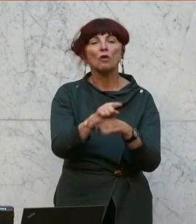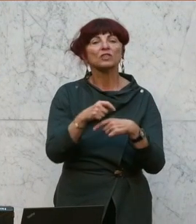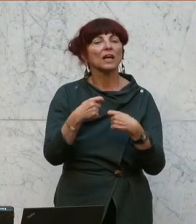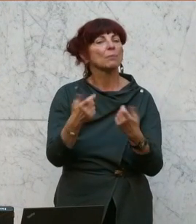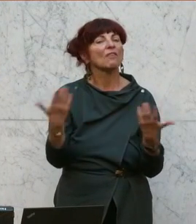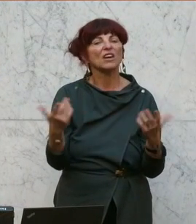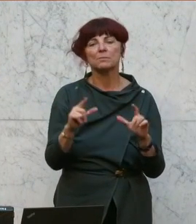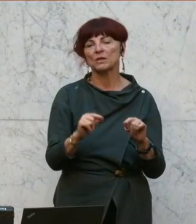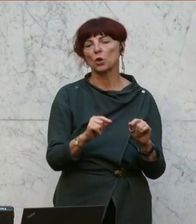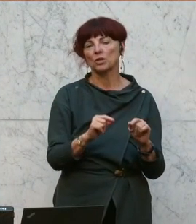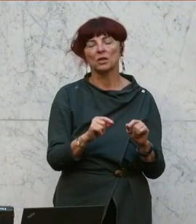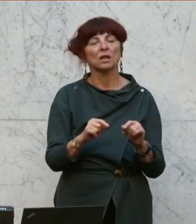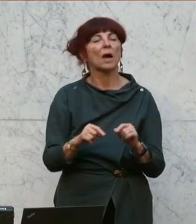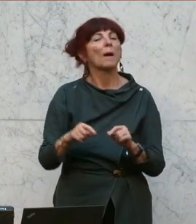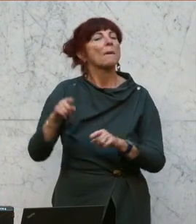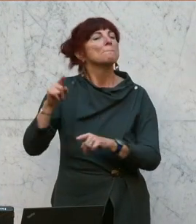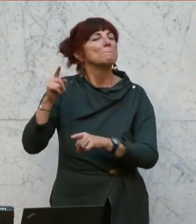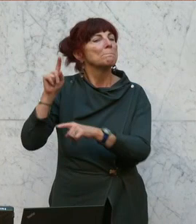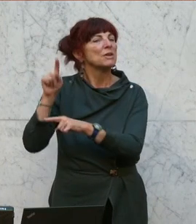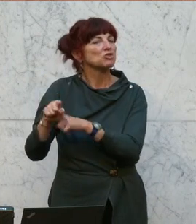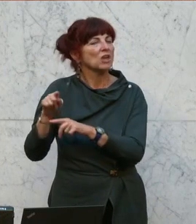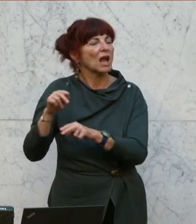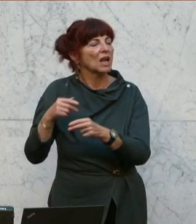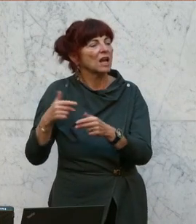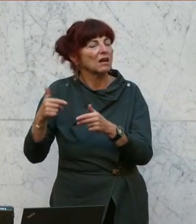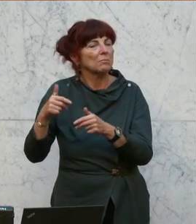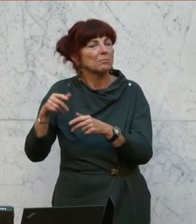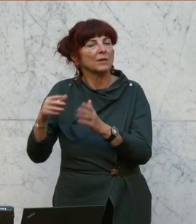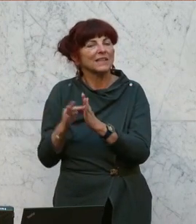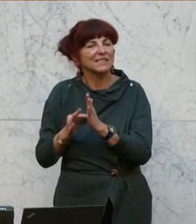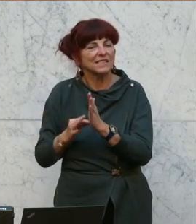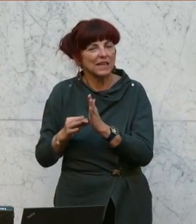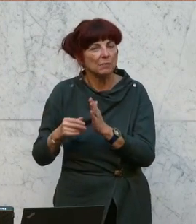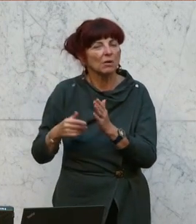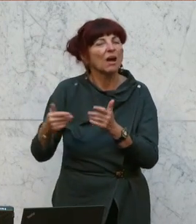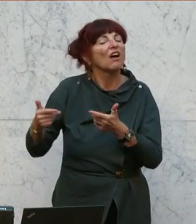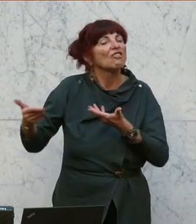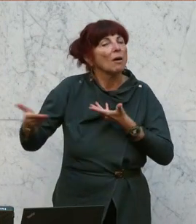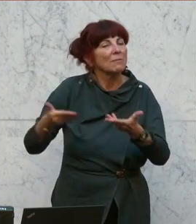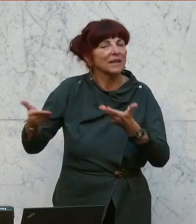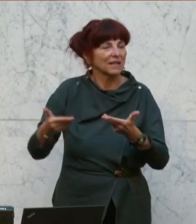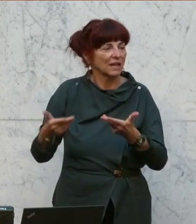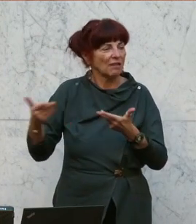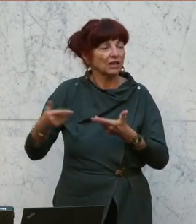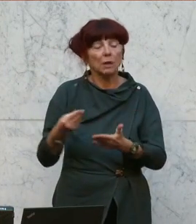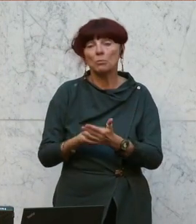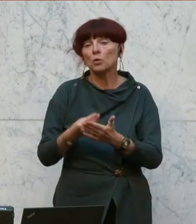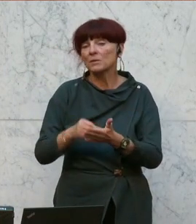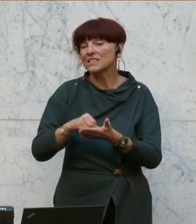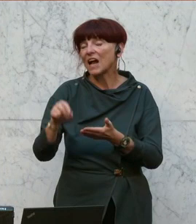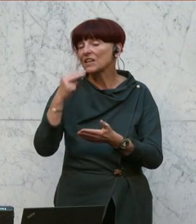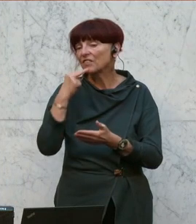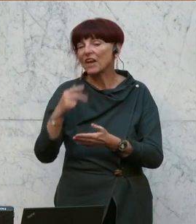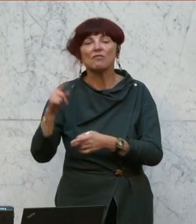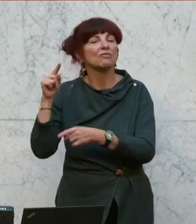Bestellerprinzip mit Vermittlergebühr, zahlt jener, der die Vermittlung beauftragt. Aber